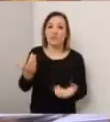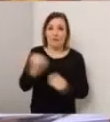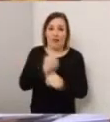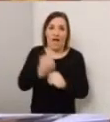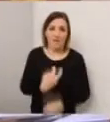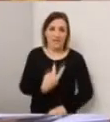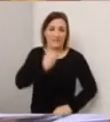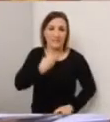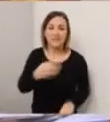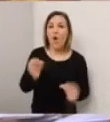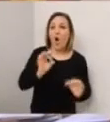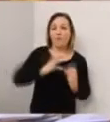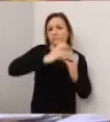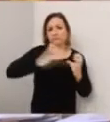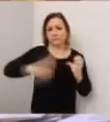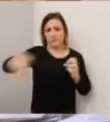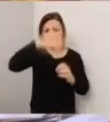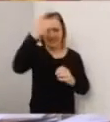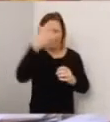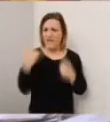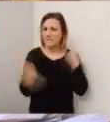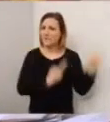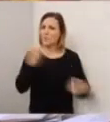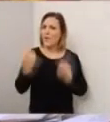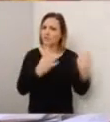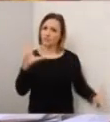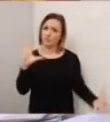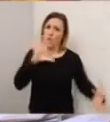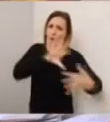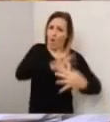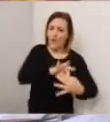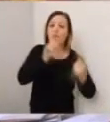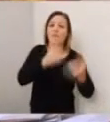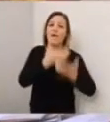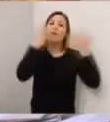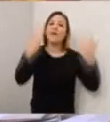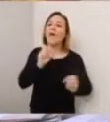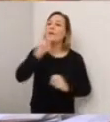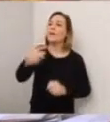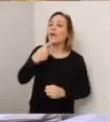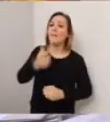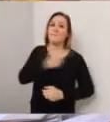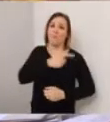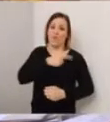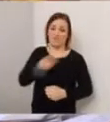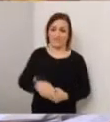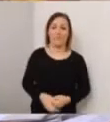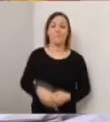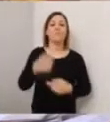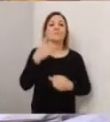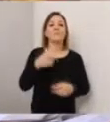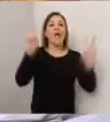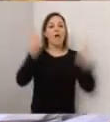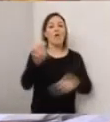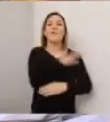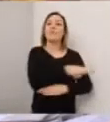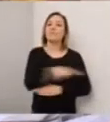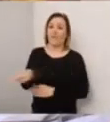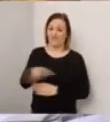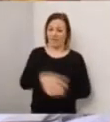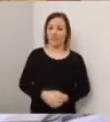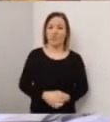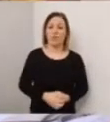dovete andare a lavorare per forza, insomma, ci sono tutta una serie di situazioni che vanno chiarite alle forze dell'ordine. Sanificazione.